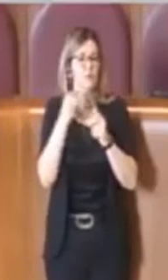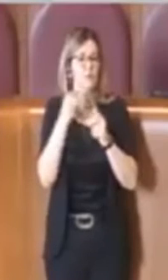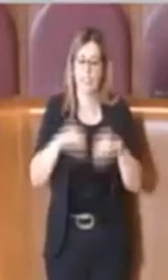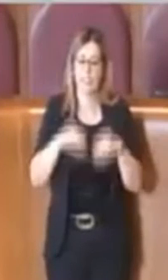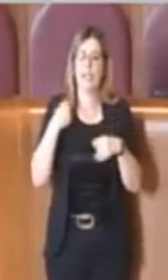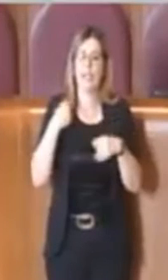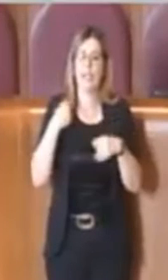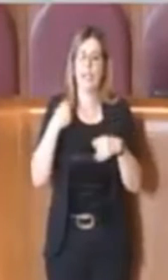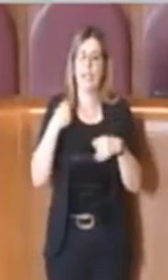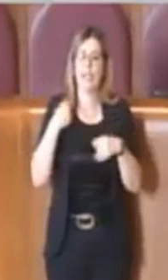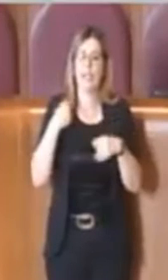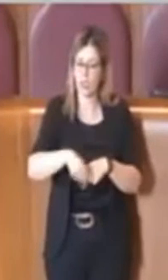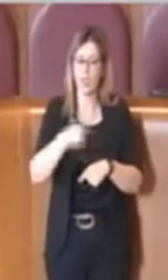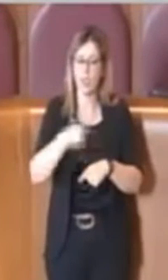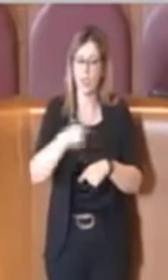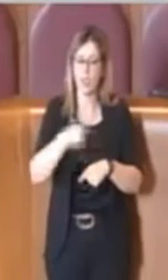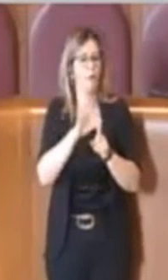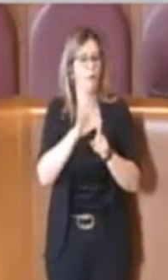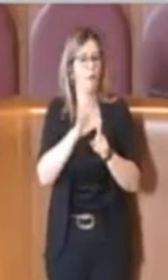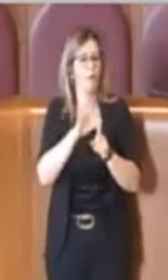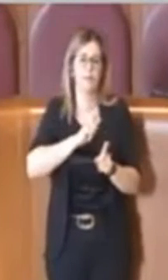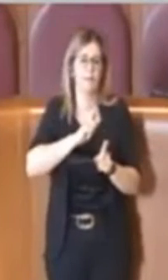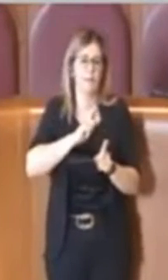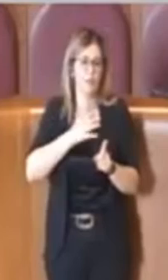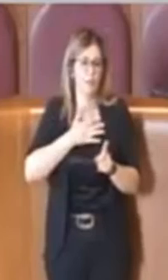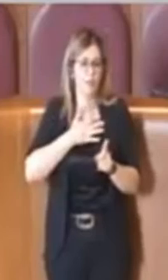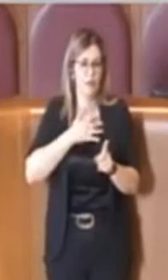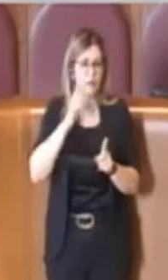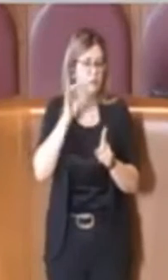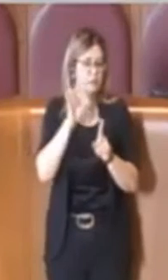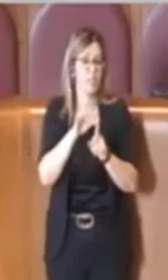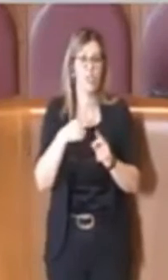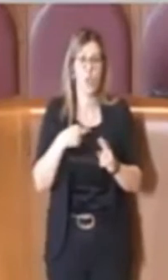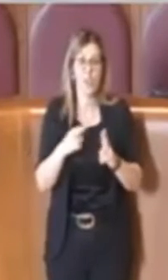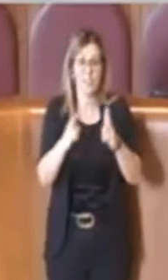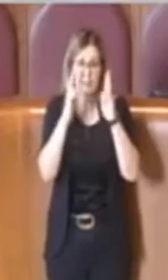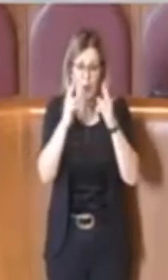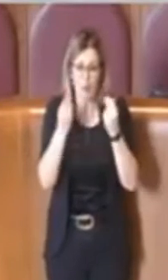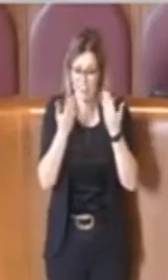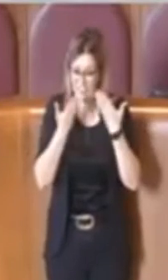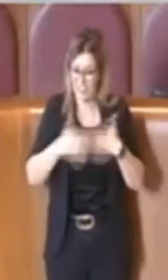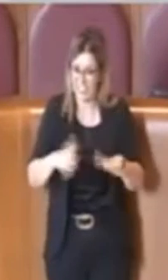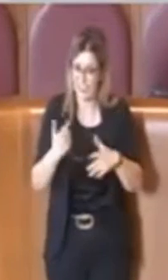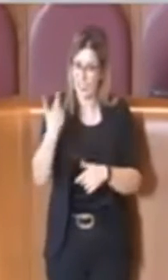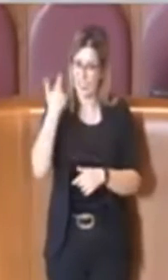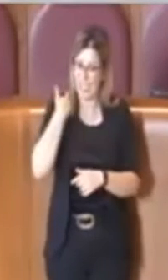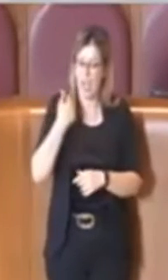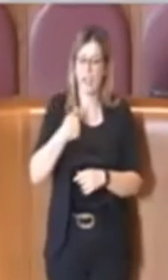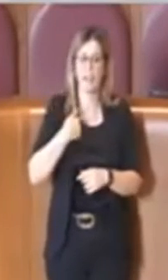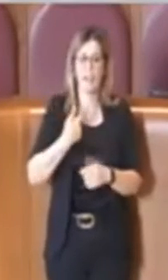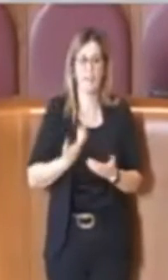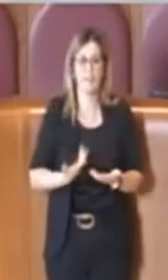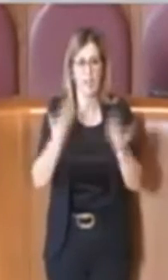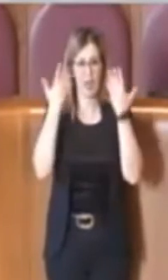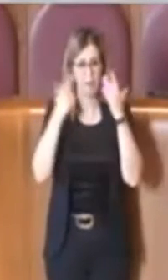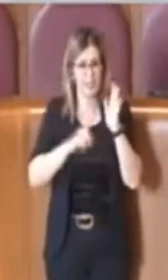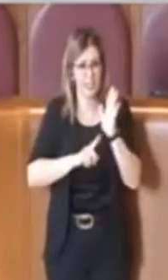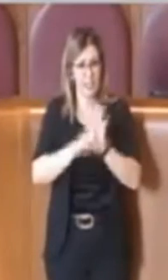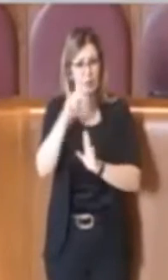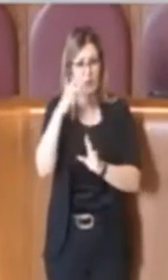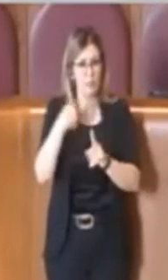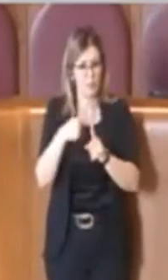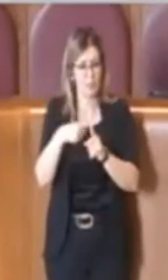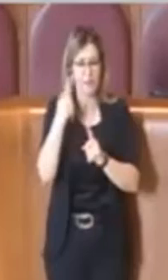e che spero che quando vado via da qui riusciremo ad ottenere dei risultati sulla riscossione.